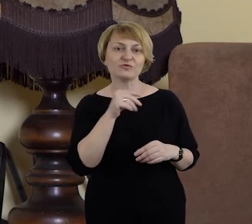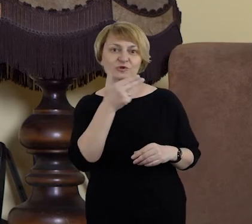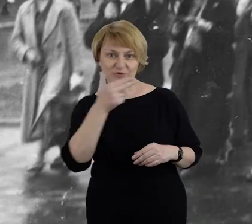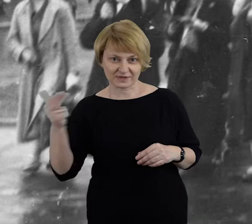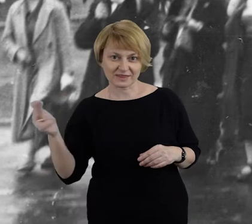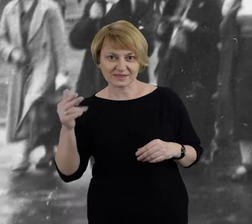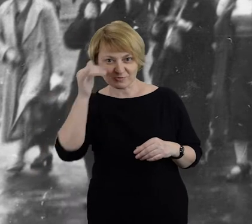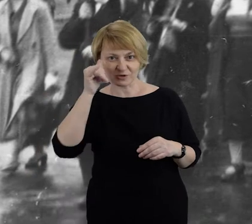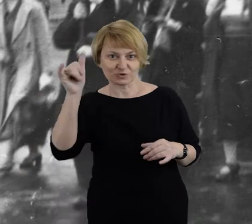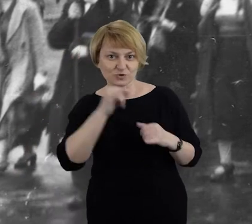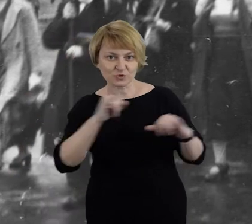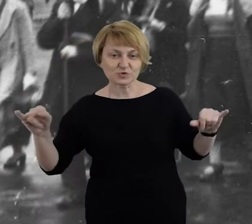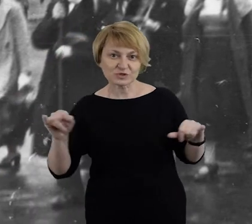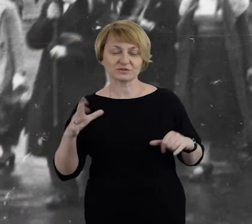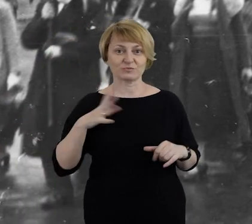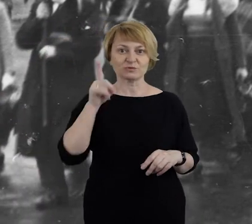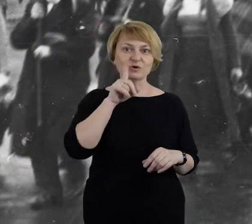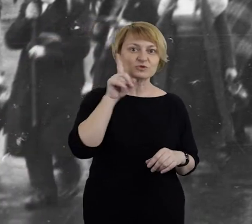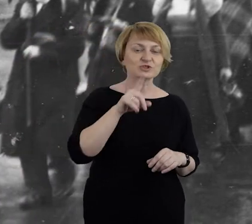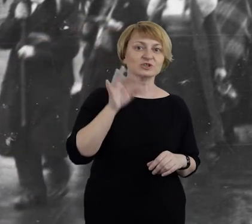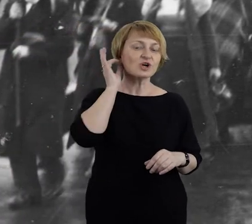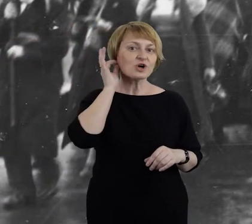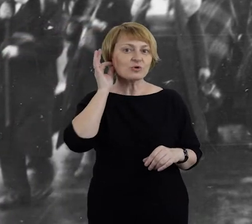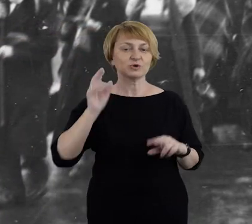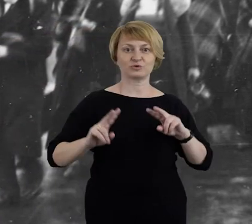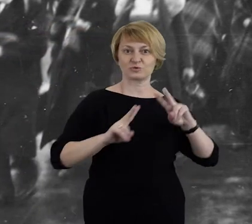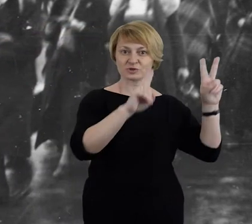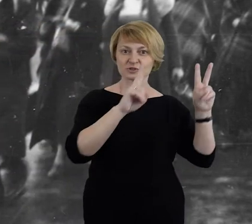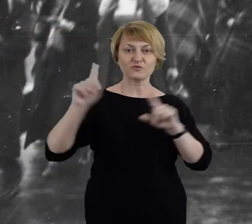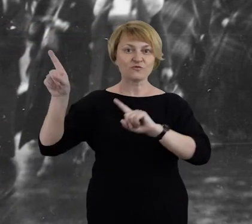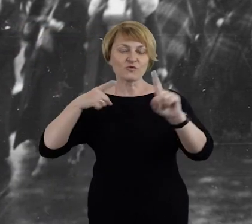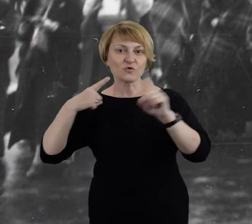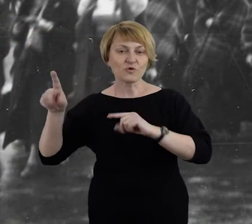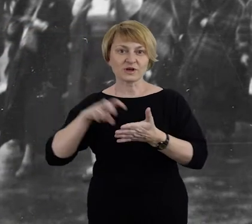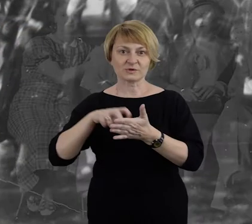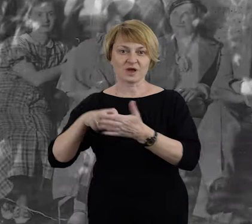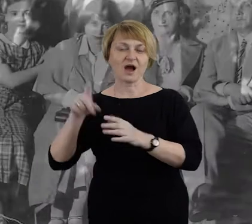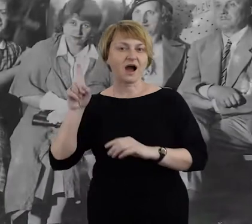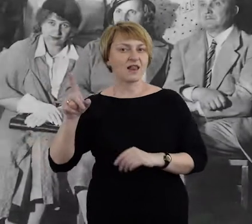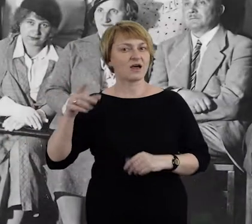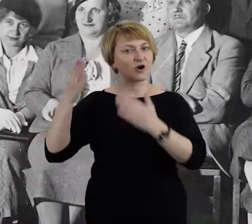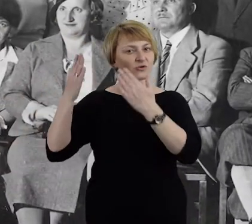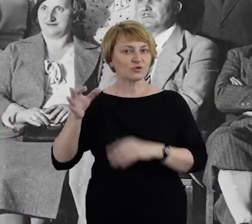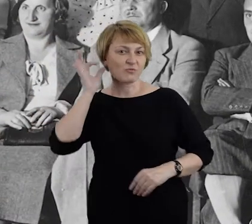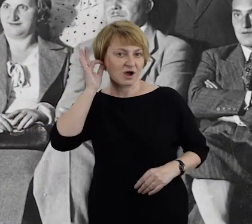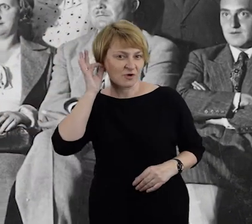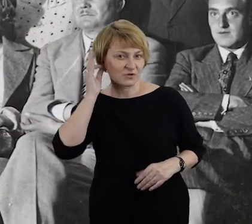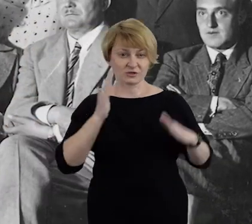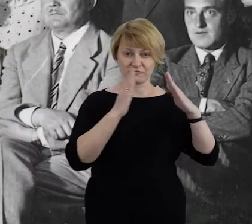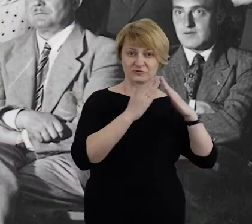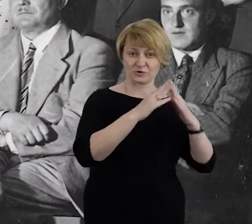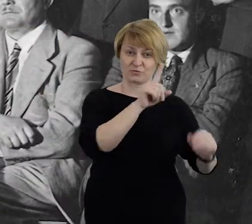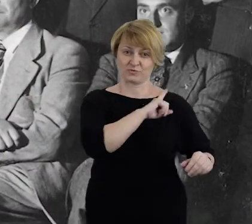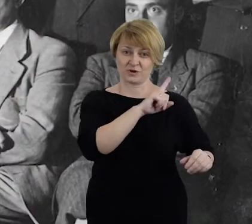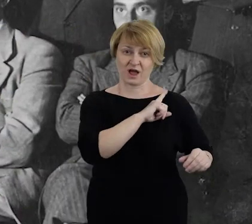mężczyźni. Kobiety uczestniczyły w pielgrzymkach, w chórach żeńskich i tak dalej. Ale to kobieta w domu pilnowała tego, żeby